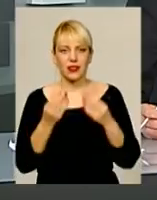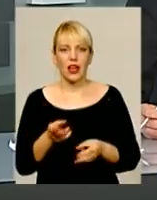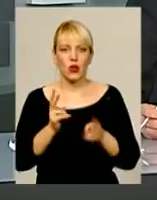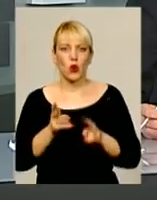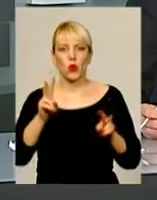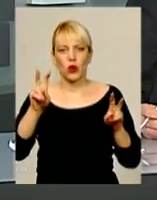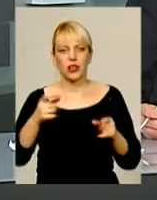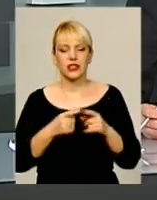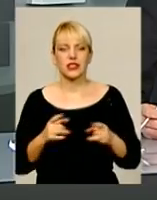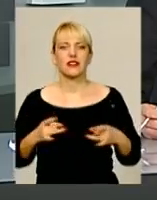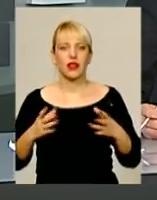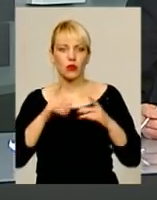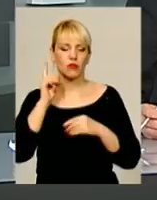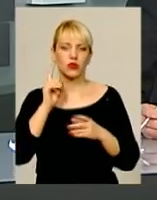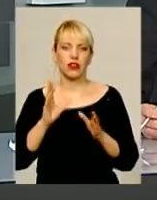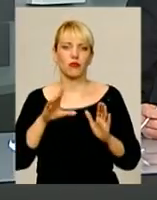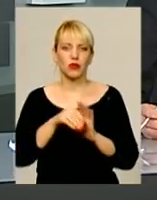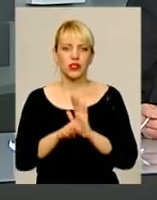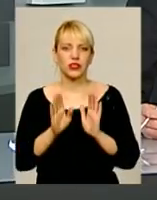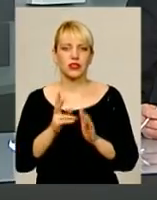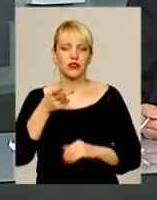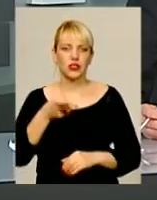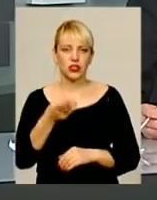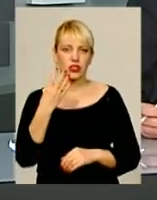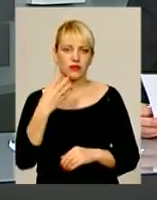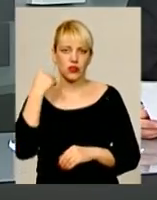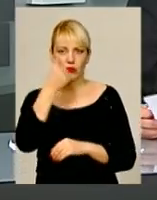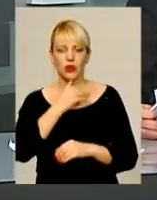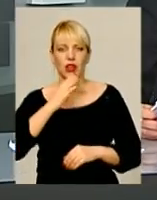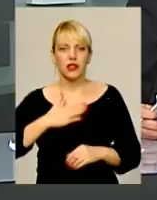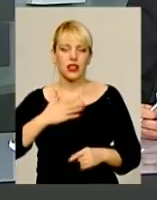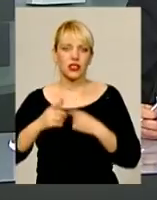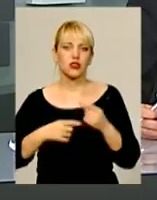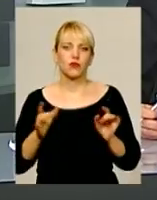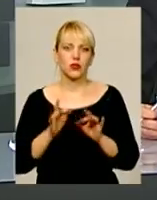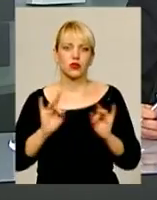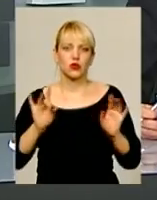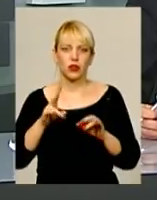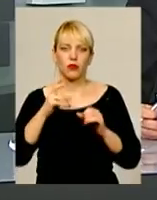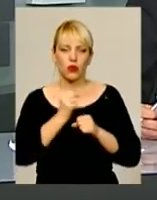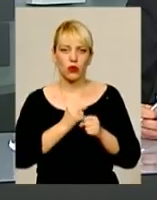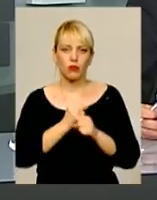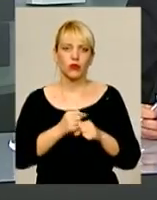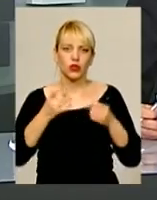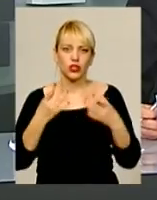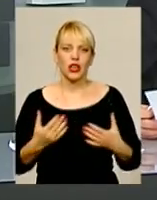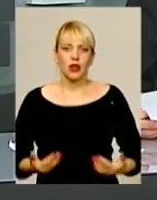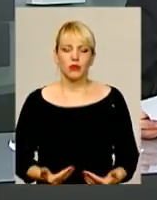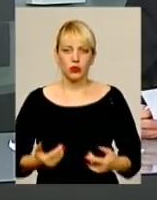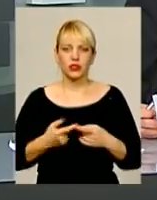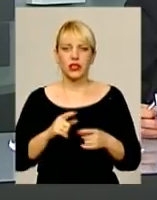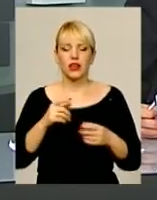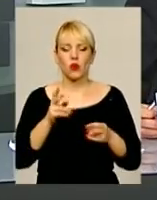Свято досить молоде, бо запровадили його лише у 2004-му. Тож, наш наступний сюжет про робочі будні кухарів, а точніше